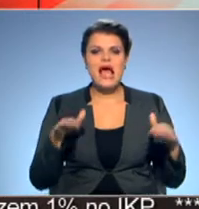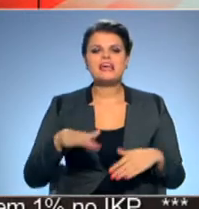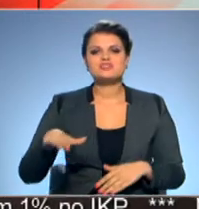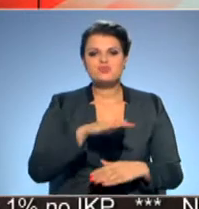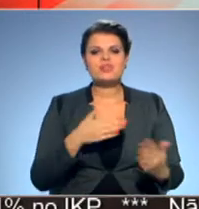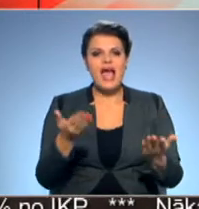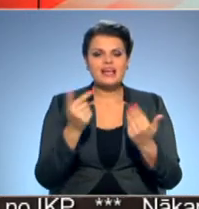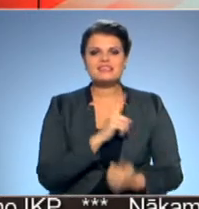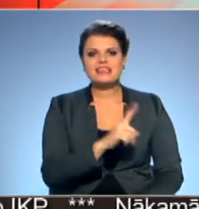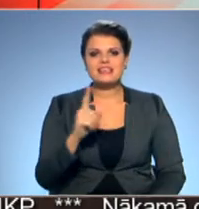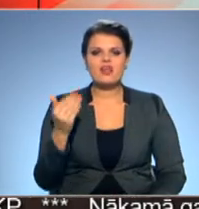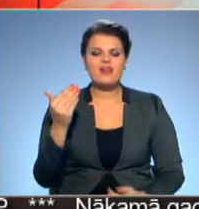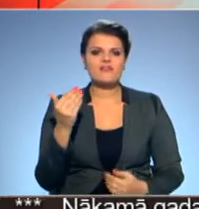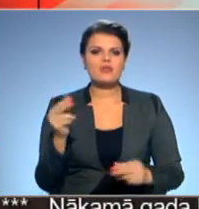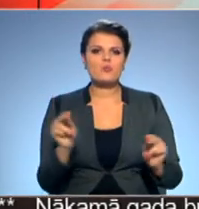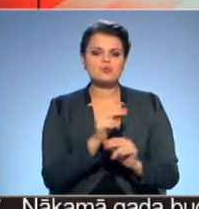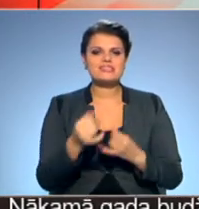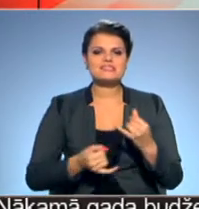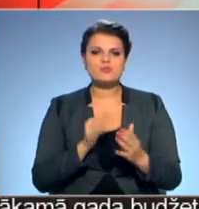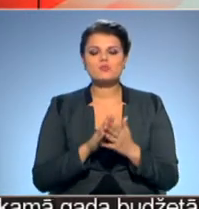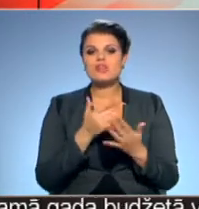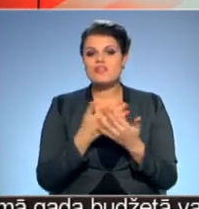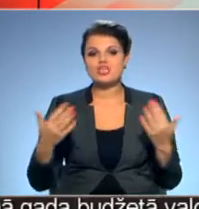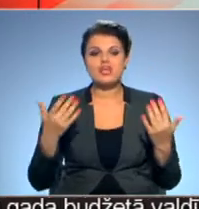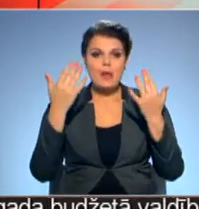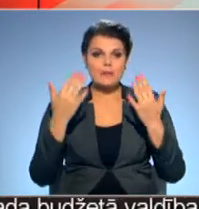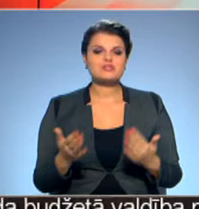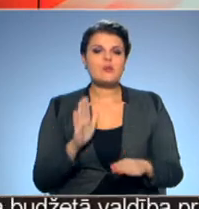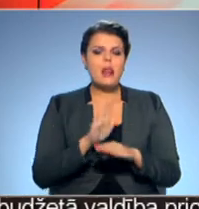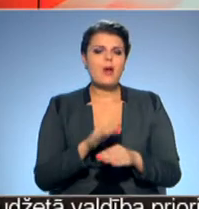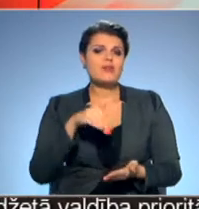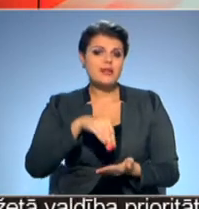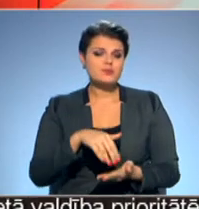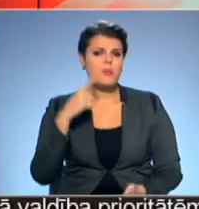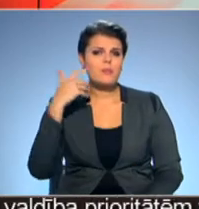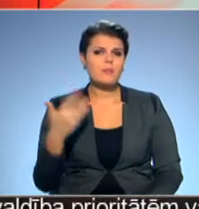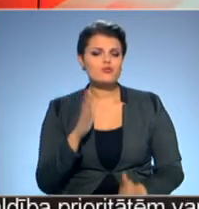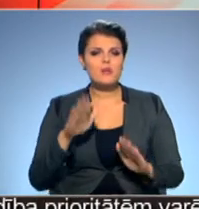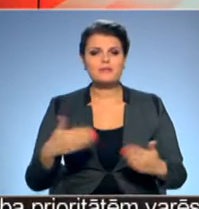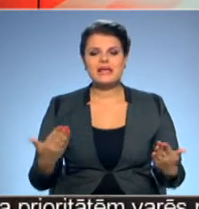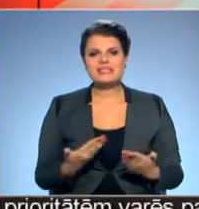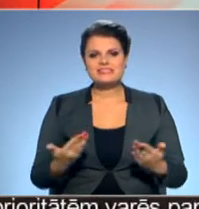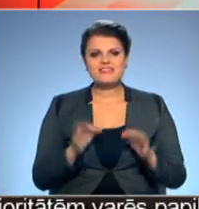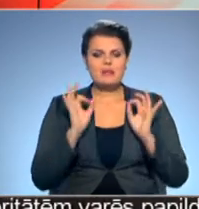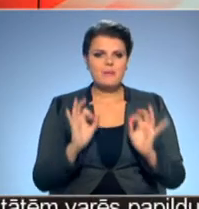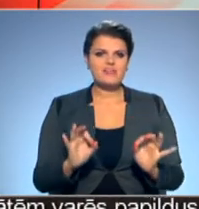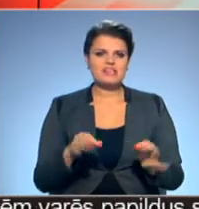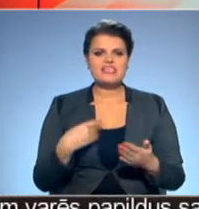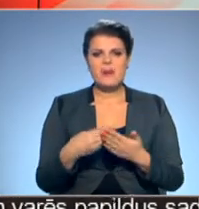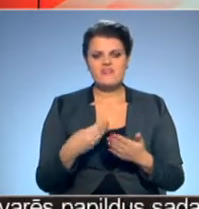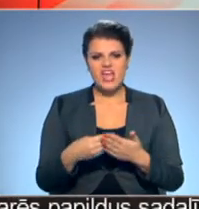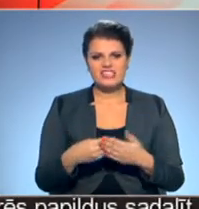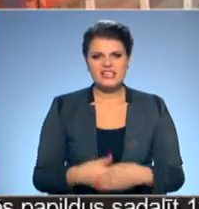ik vienu Mārtiņa Fremeni dairadz cienītājus dažādiem pasaukmiem, liekot apstāties un padomāt par dzīves patiesajām vērtībām, turpina aizputs televīzija.